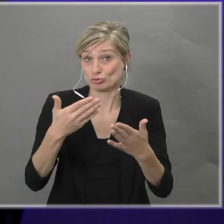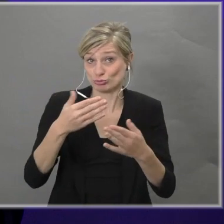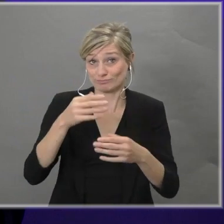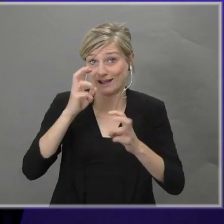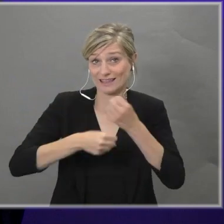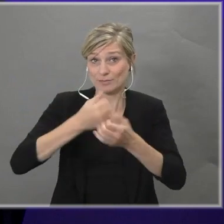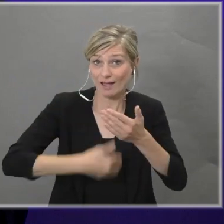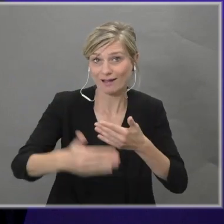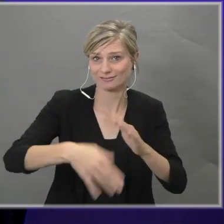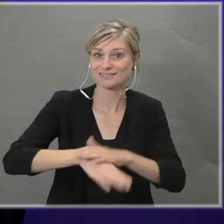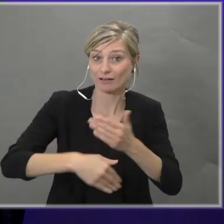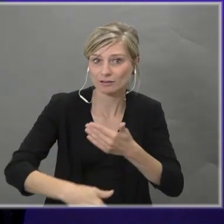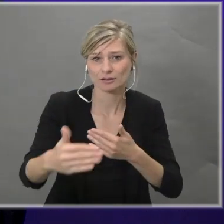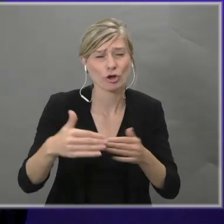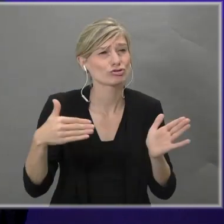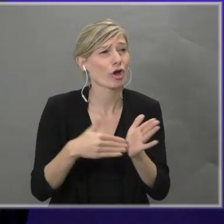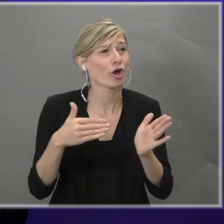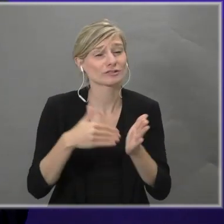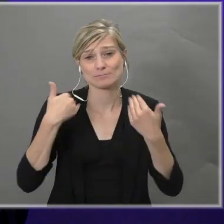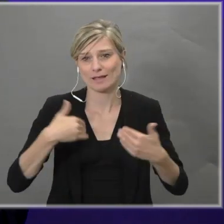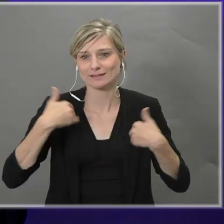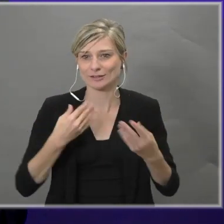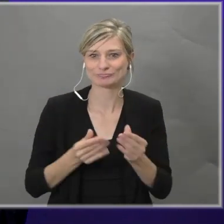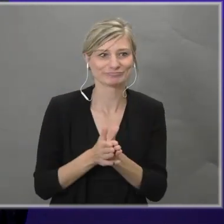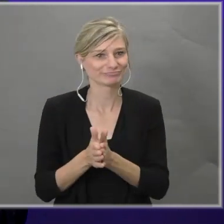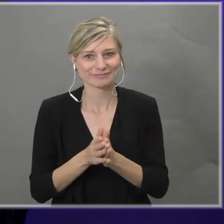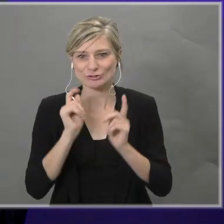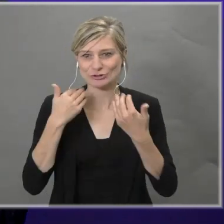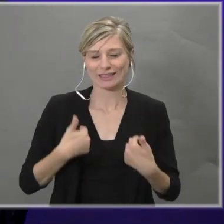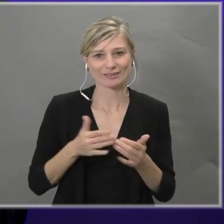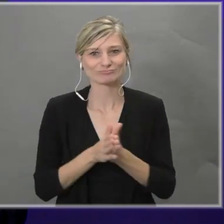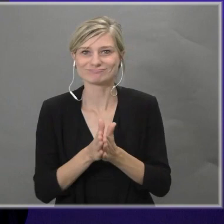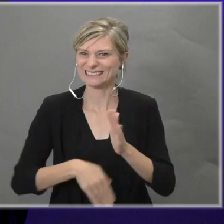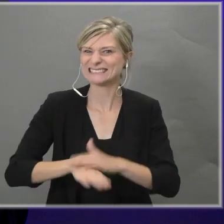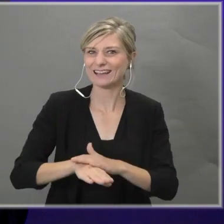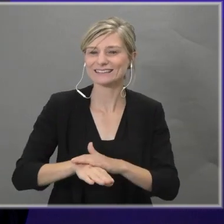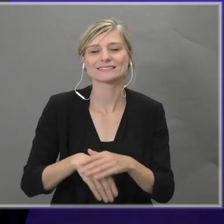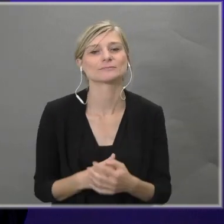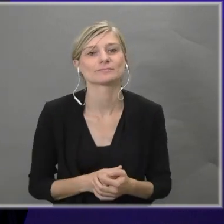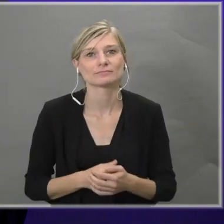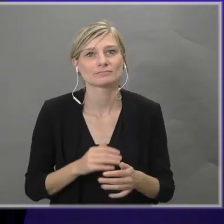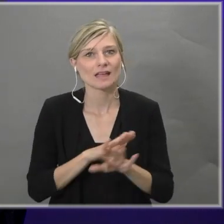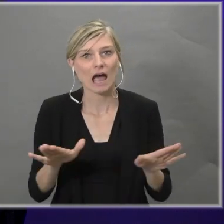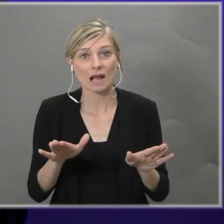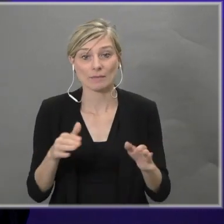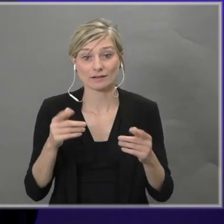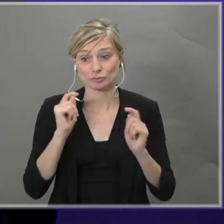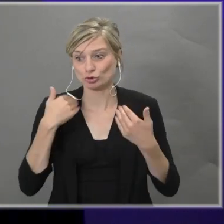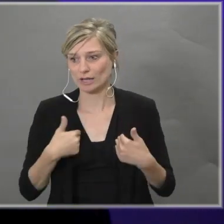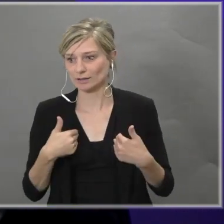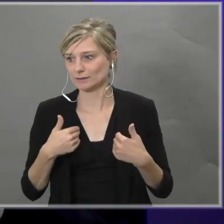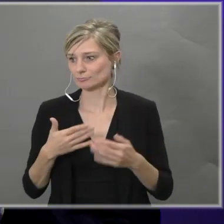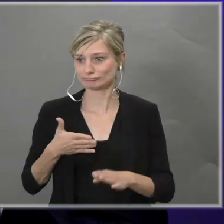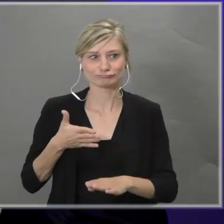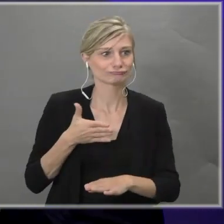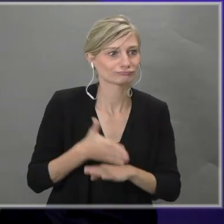deuren. Voor duizenden mensen, voor duizenden studenten. Allemaal wandelen zij binnen met hun eigen